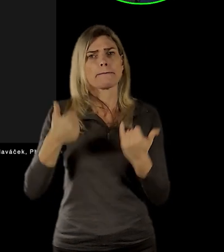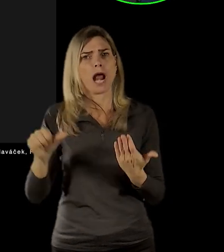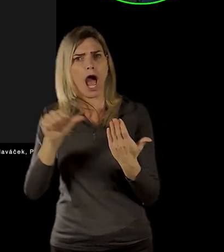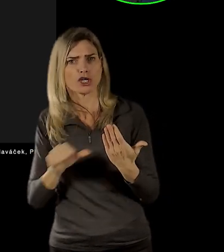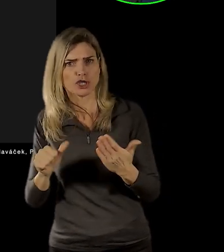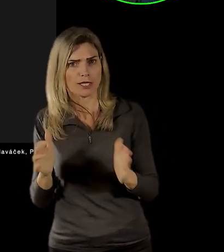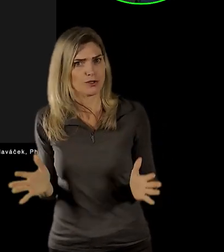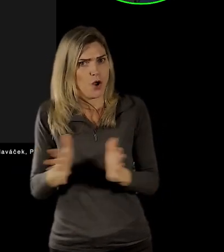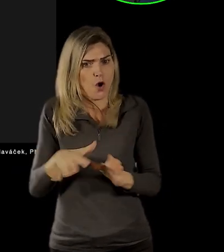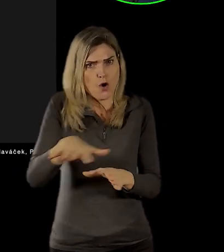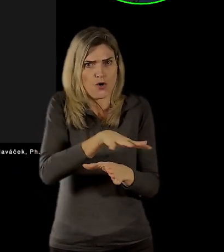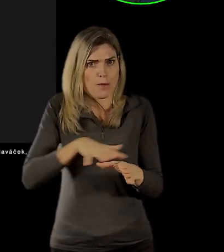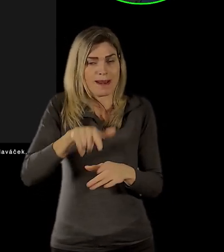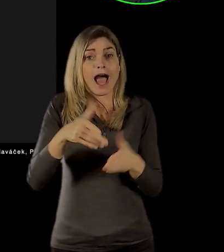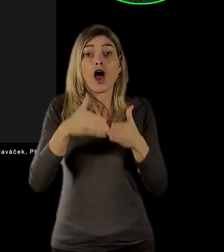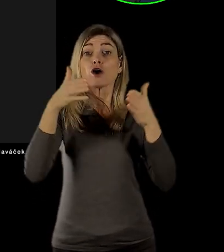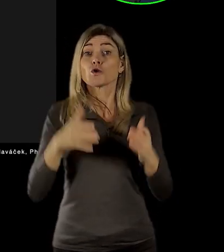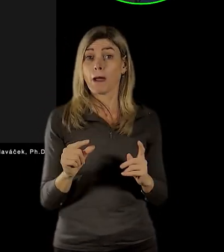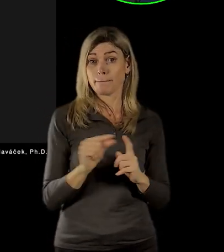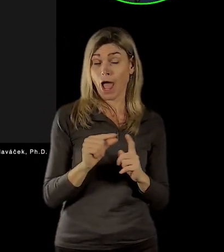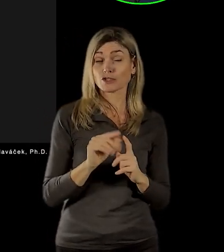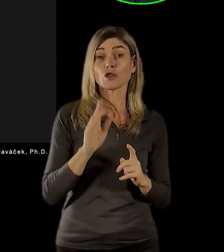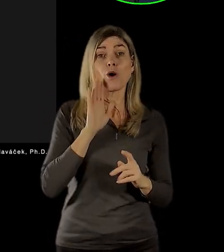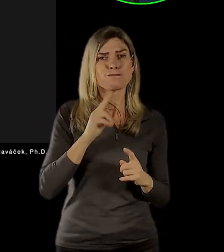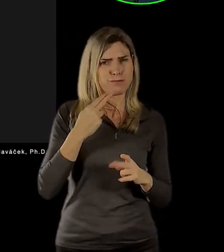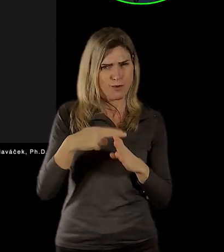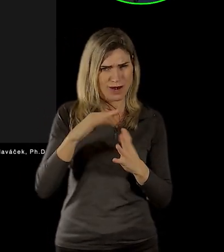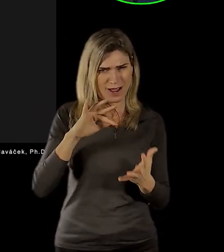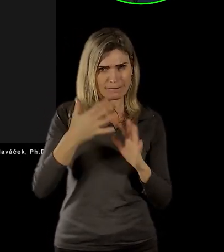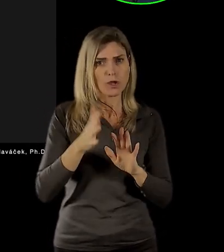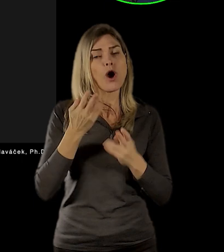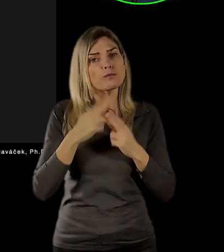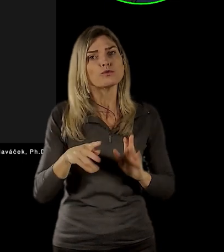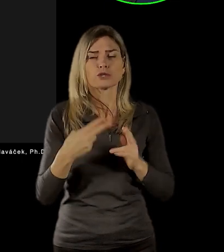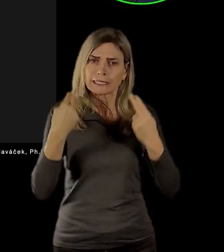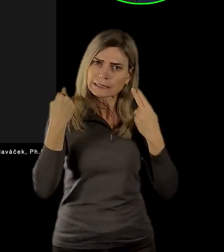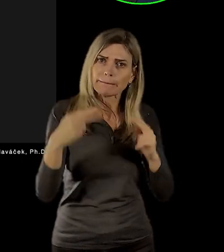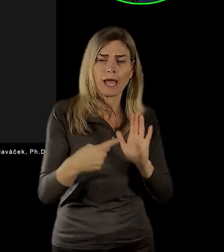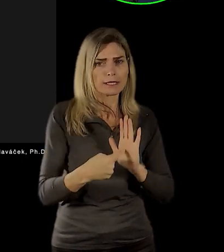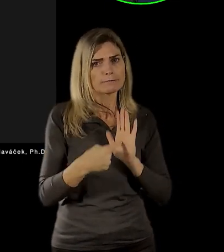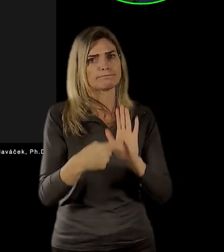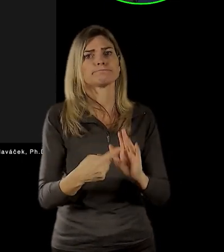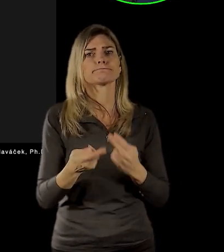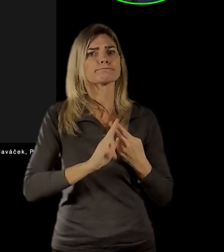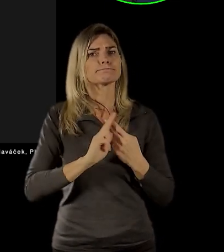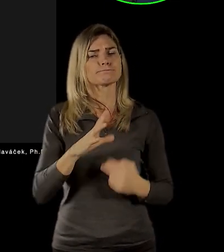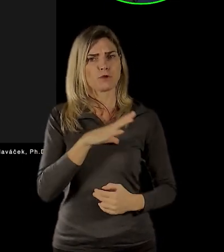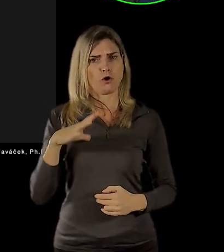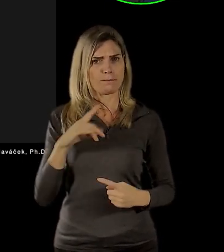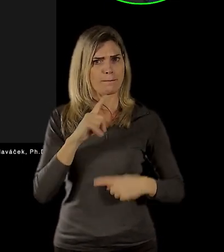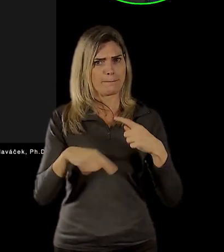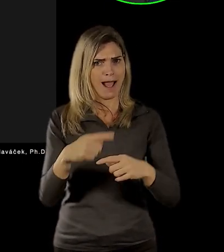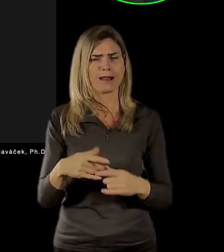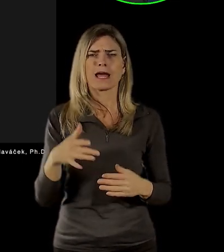No a Dom Pážat vlastně, až tam vznikne expozice, může vrátit Hradčany do nějakého normálu. V tom, že tam kromě té